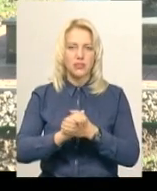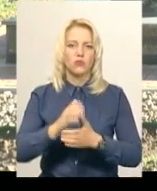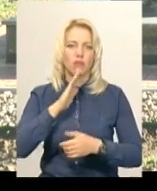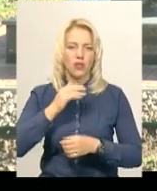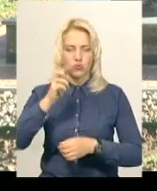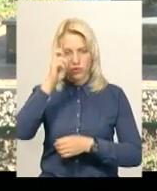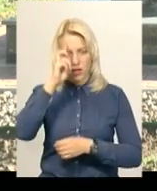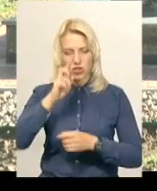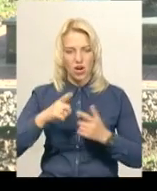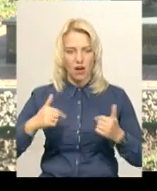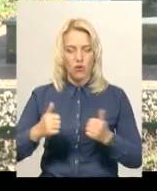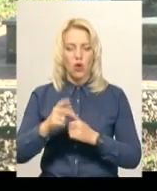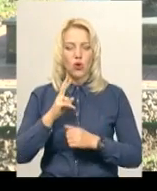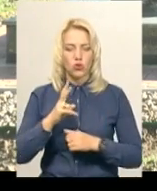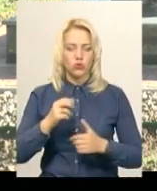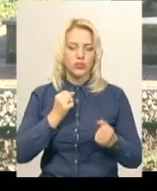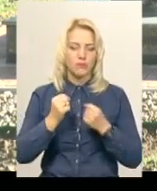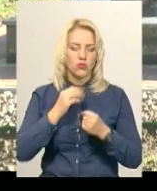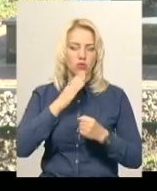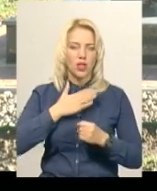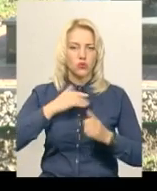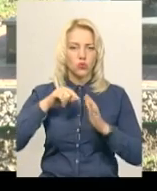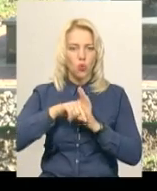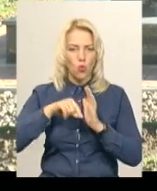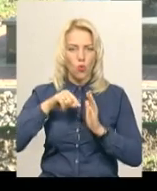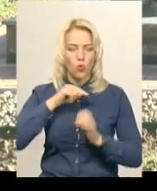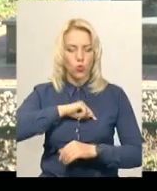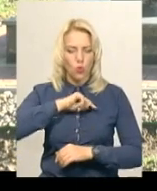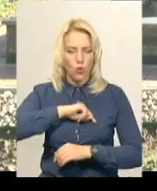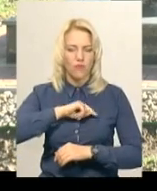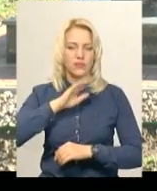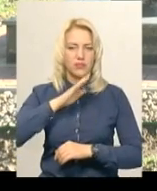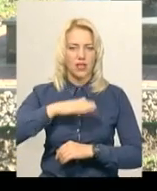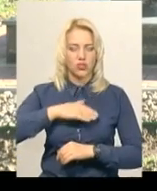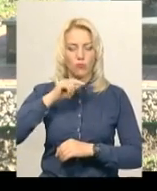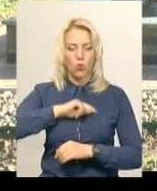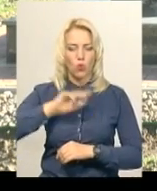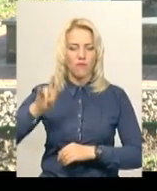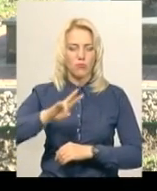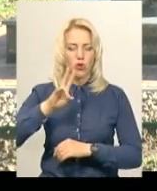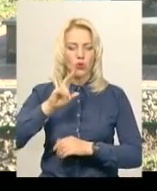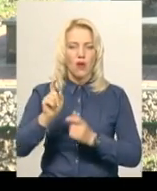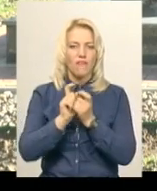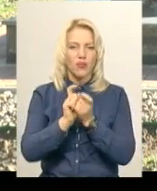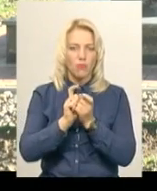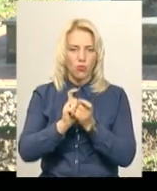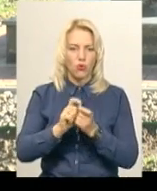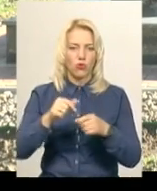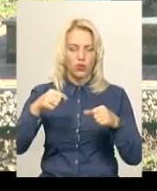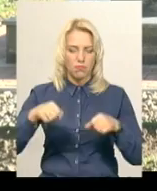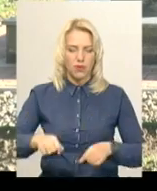батьківщину, хто зміщує нашу духовність, нашим духовним отцям, які виборюють право Україні мати помісну